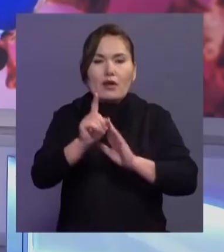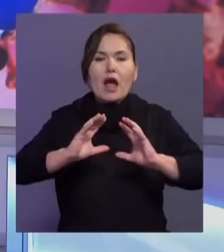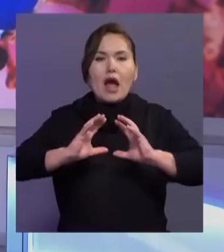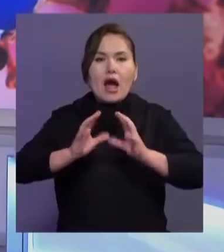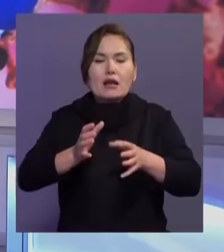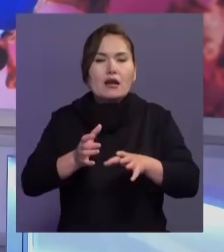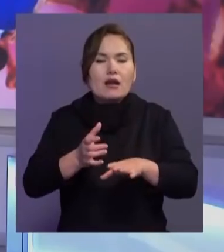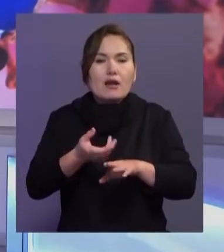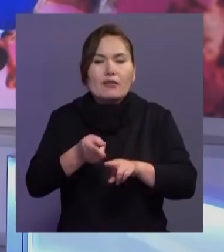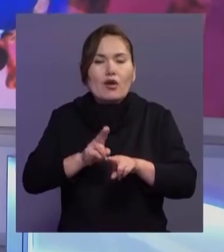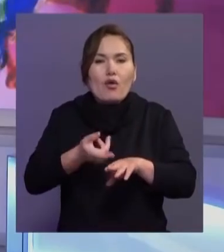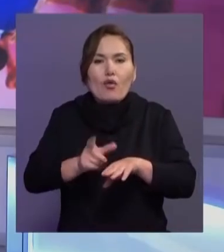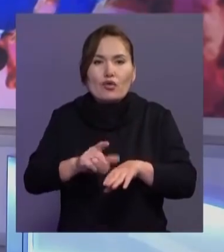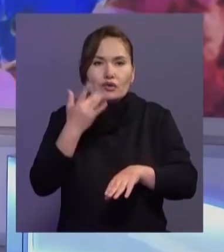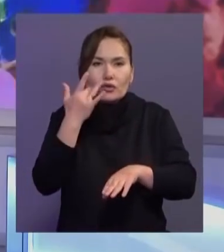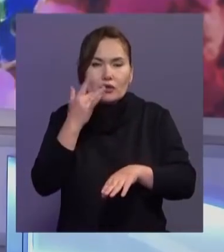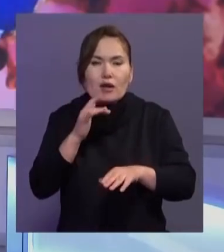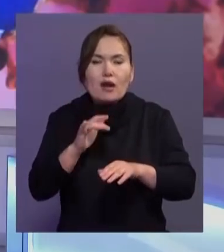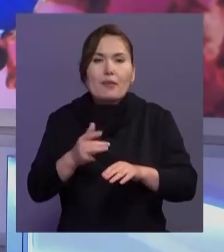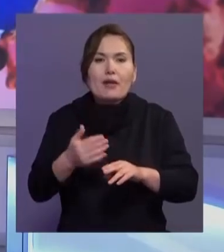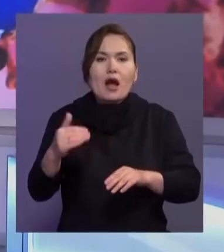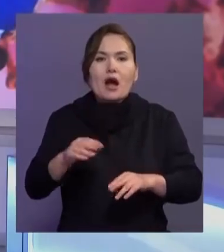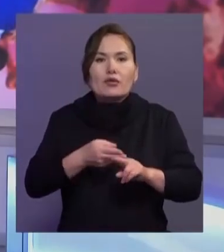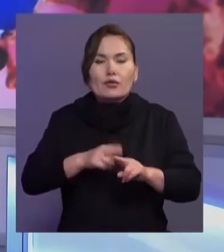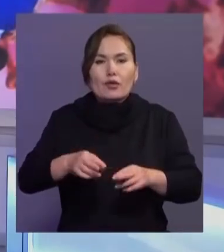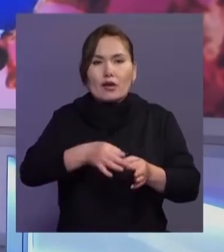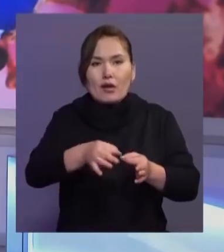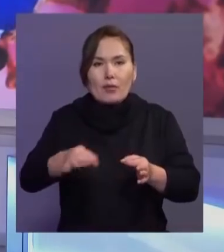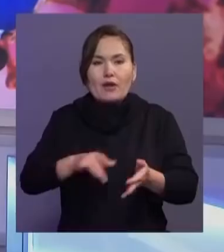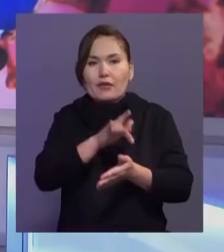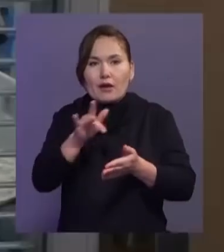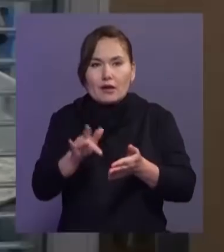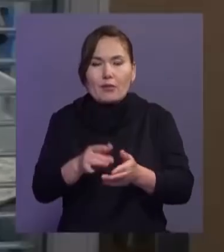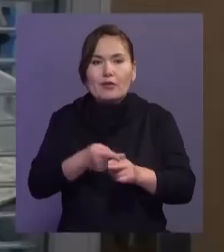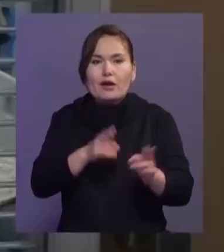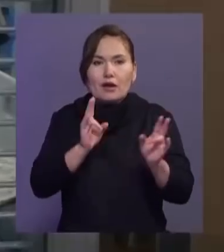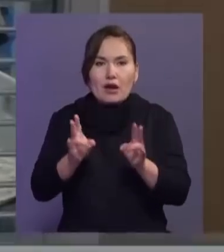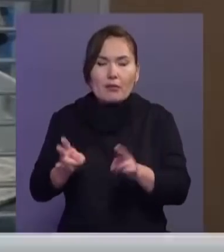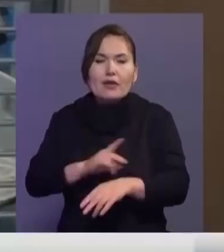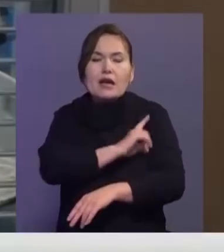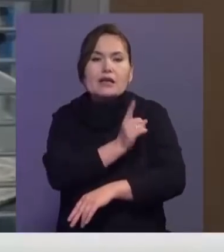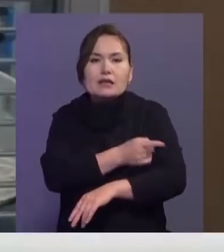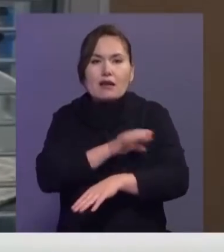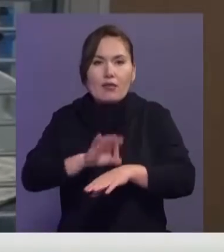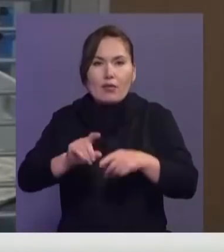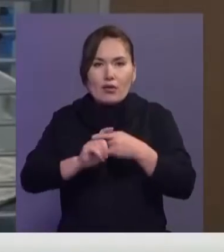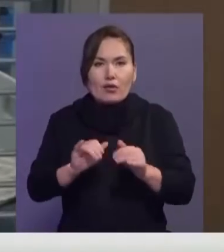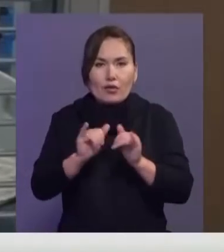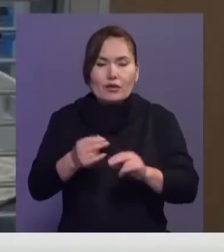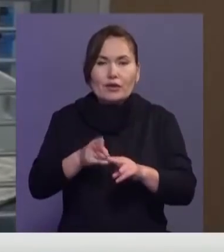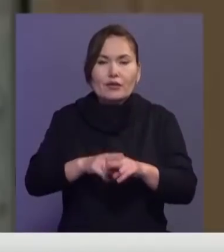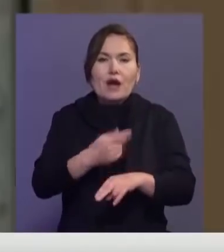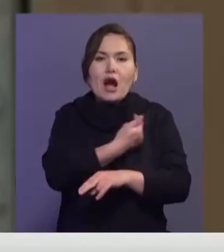ең жоғары көрсеткіш. Әзіресе Мичиган, солсты Каролина, Гая, Пенсильвания және Висконсин штаттарындағы жағдайғы ең.